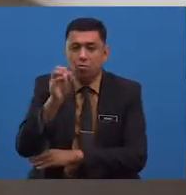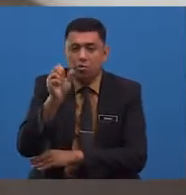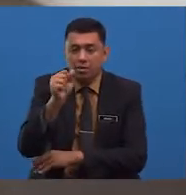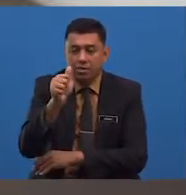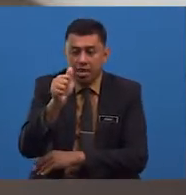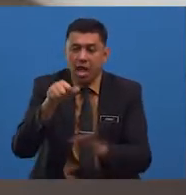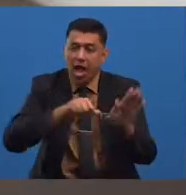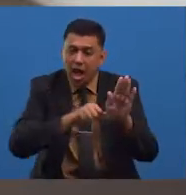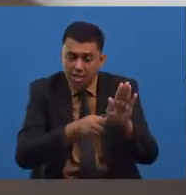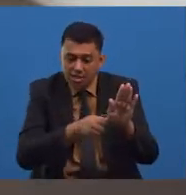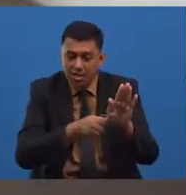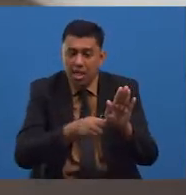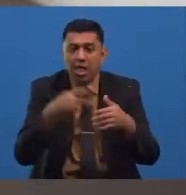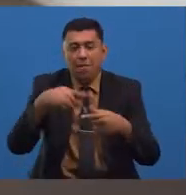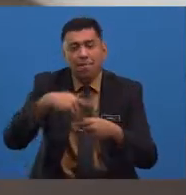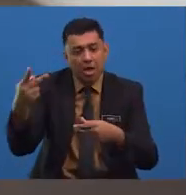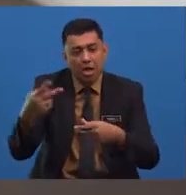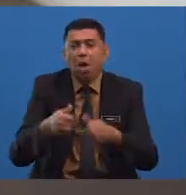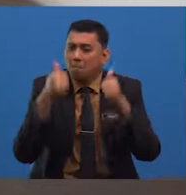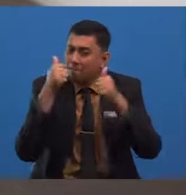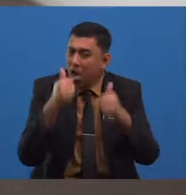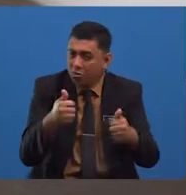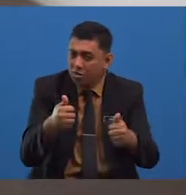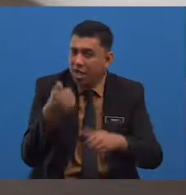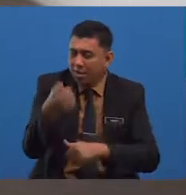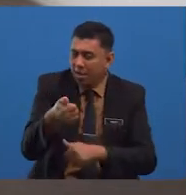Bagus! Anda memang bijak!